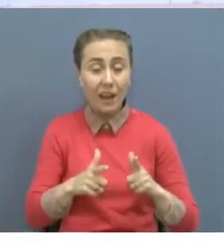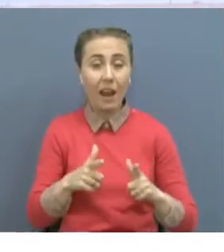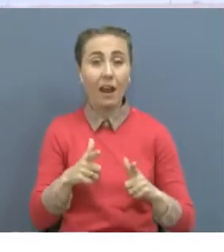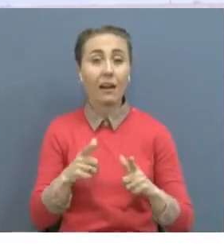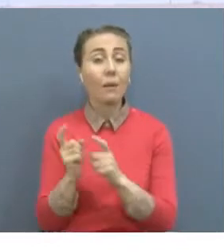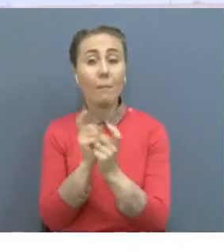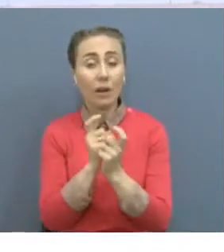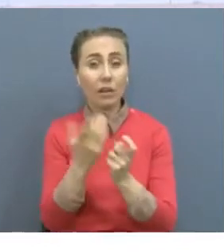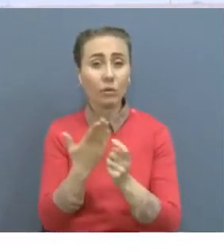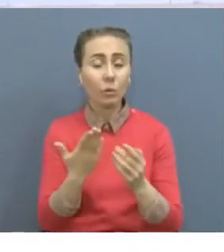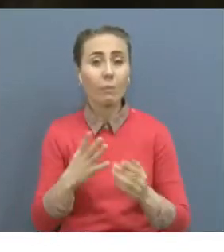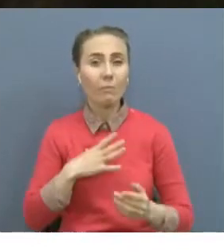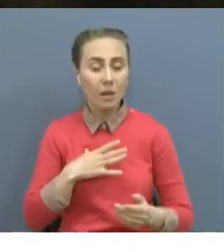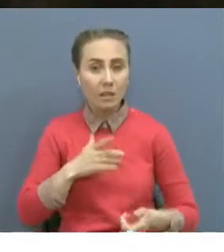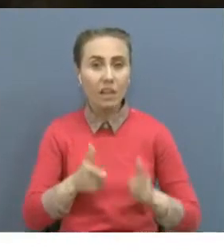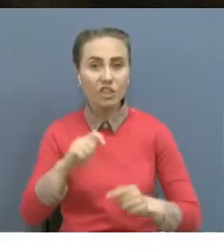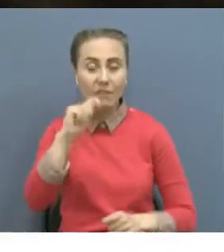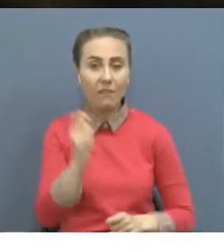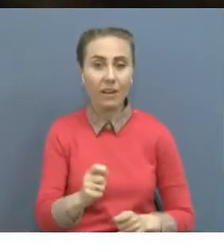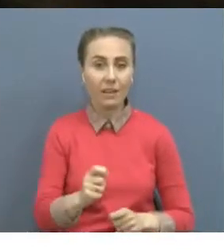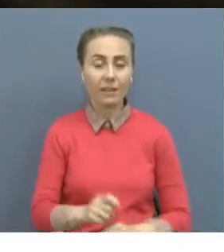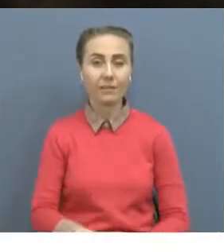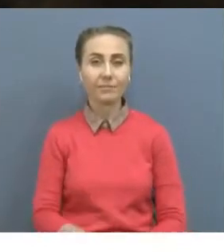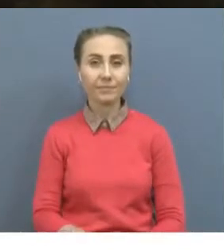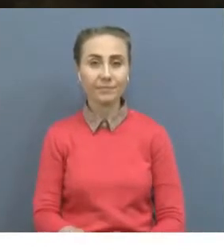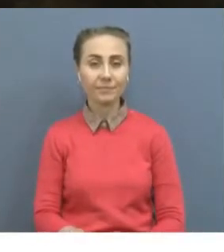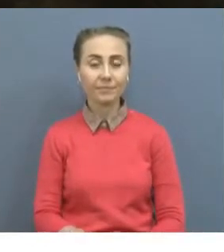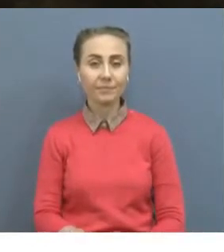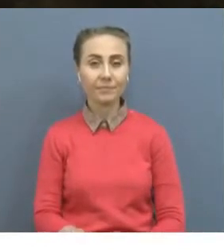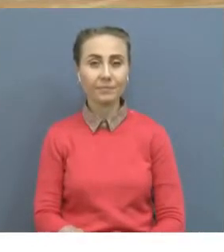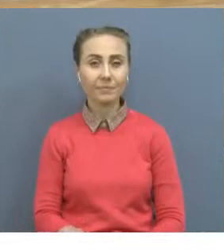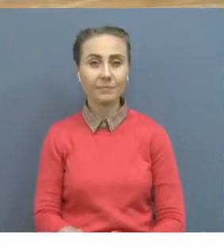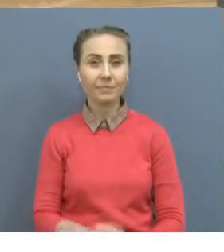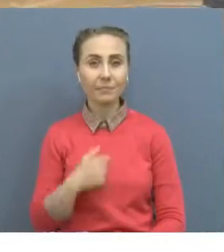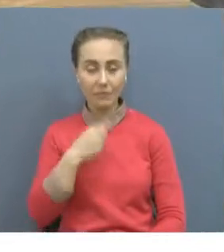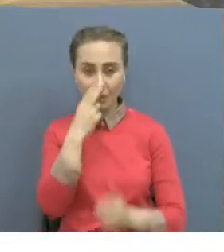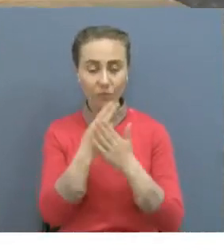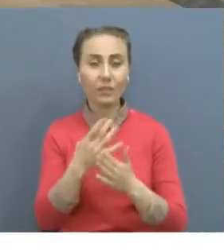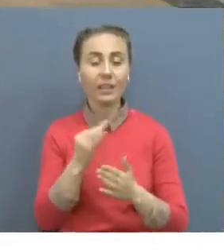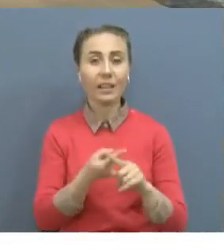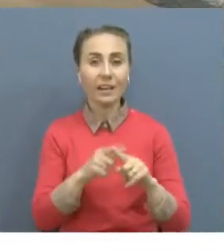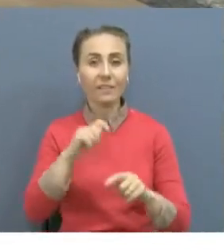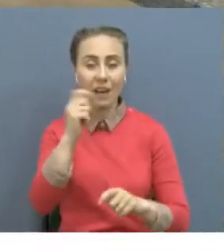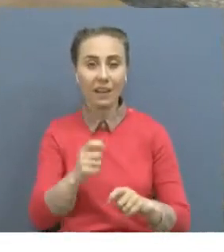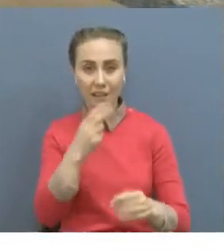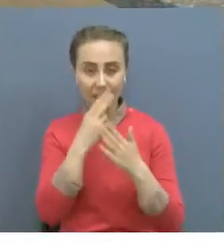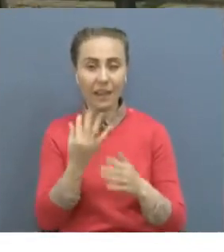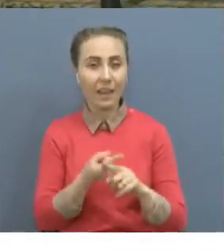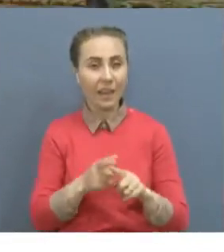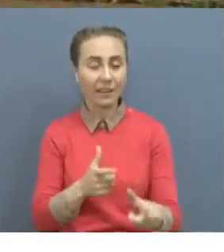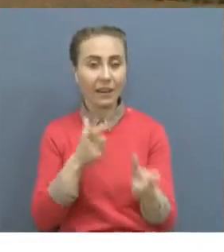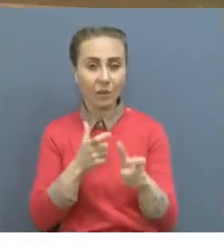Сұттан да бұл жылба жақсы шығады деген ойдамын. Бұйыл олы жүйіністің 75 жылдығы. Әлемді жайлаған коронавирусын детіне байланысты